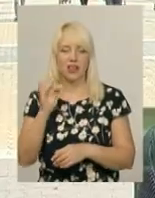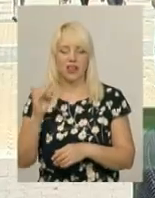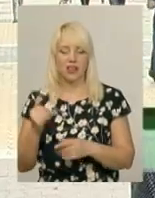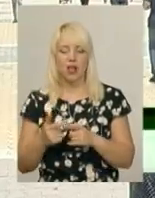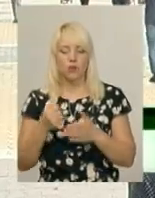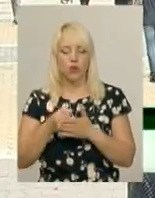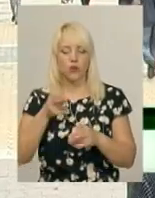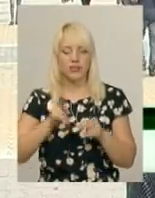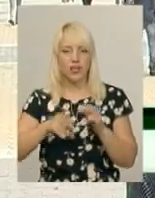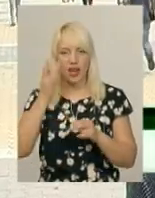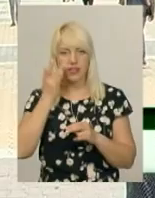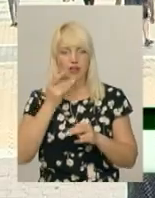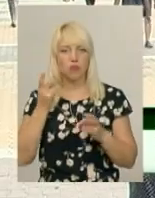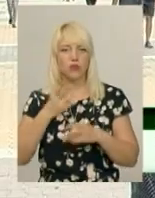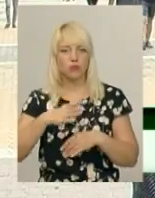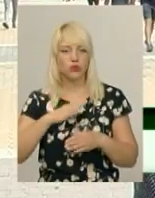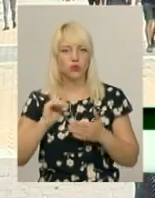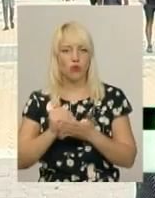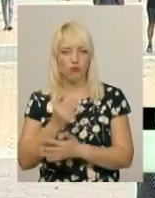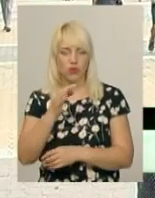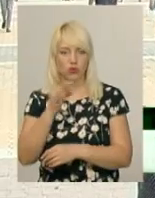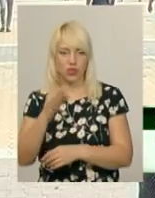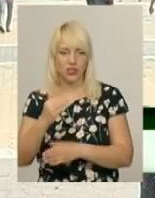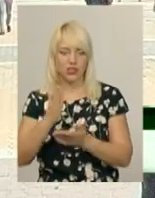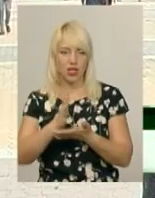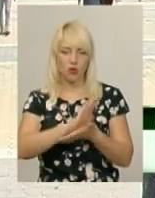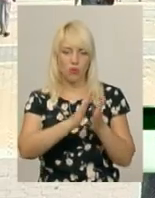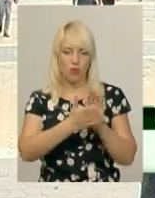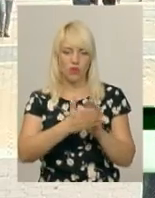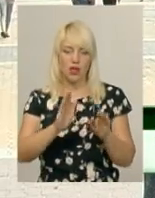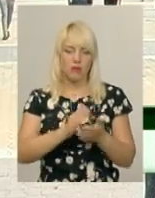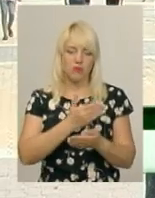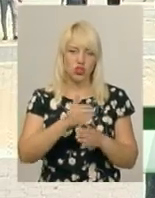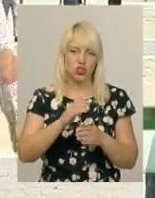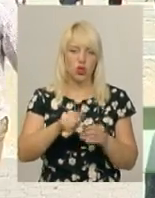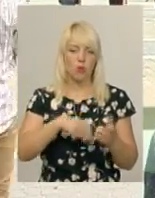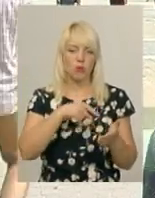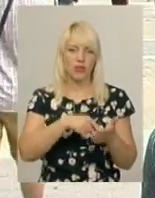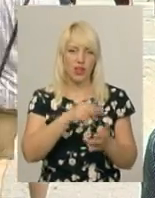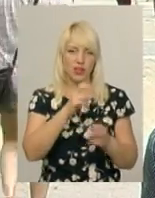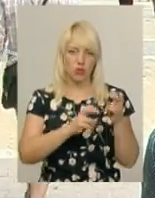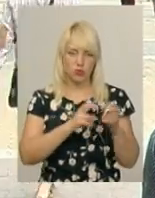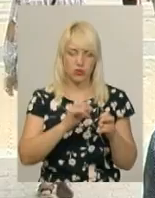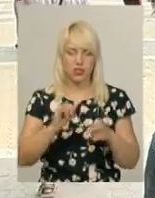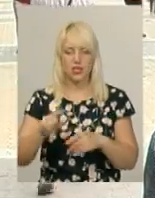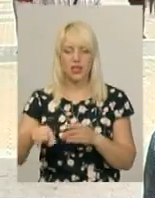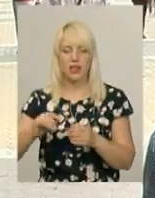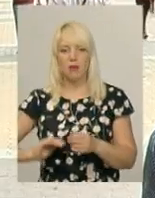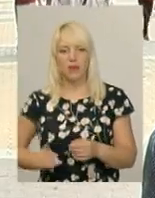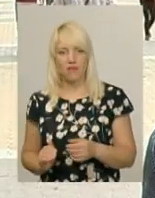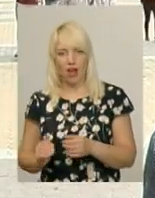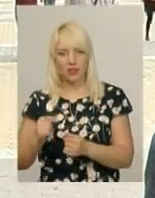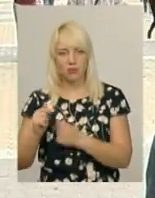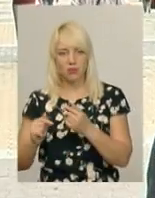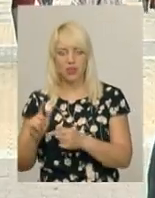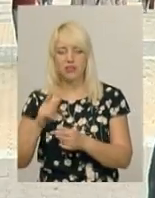є домовленість між управління жилого комунального господарства і приватним підприємством, які за влашний рахунок